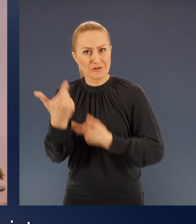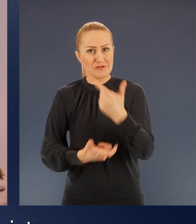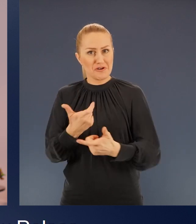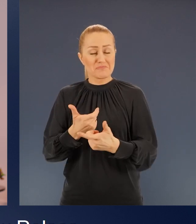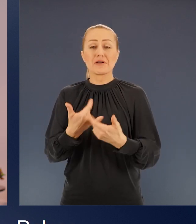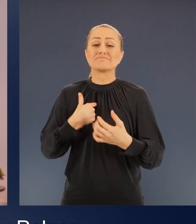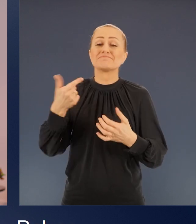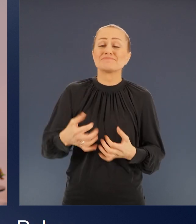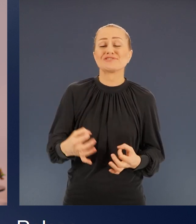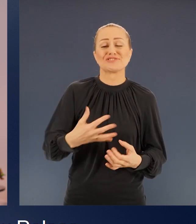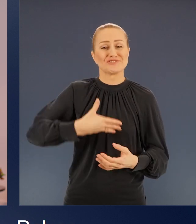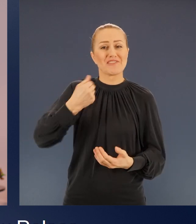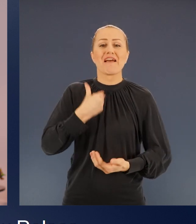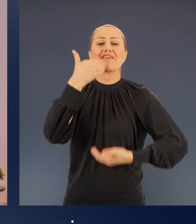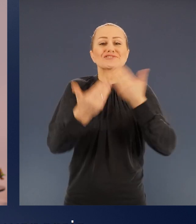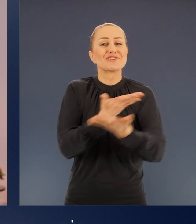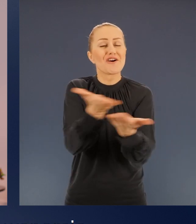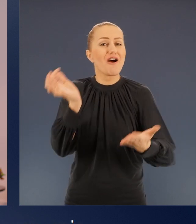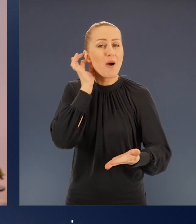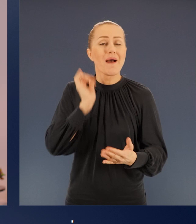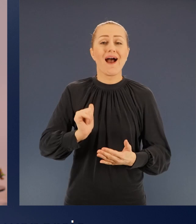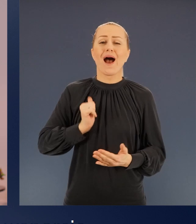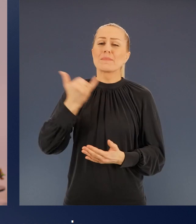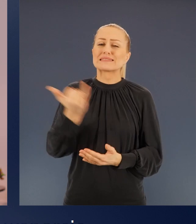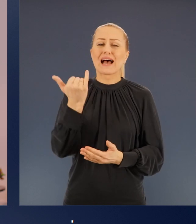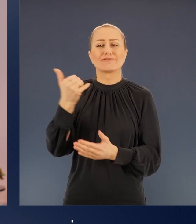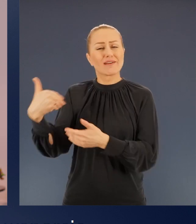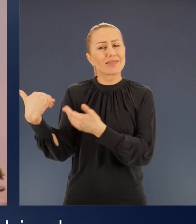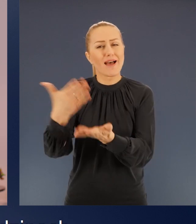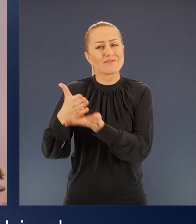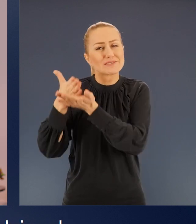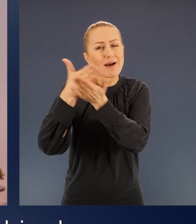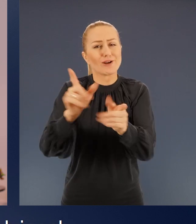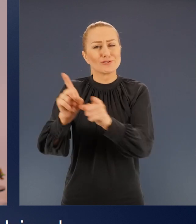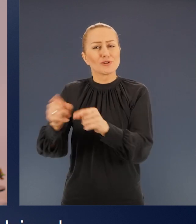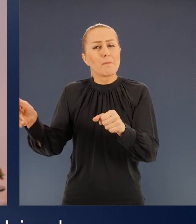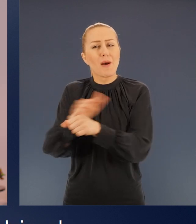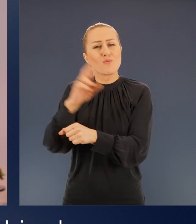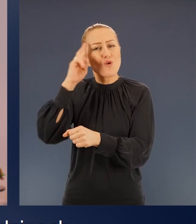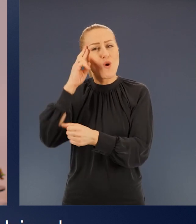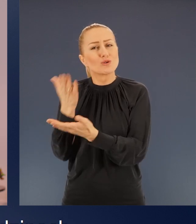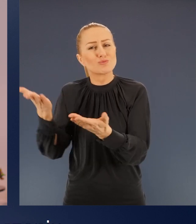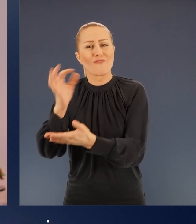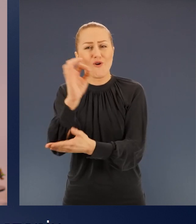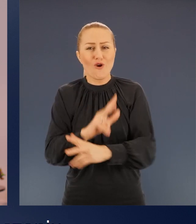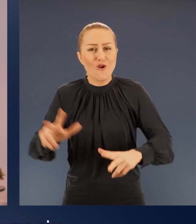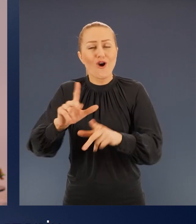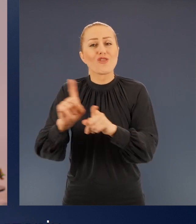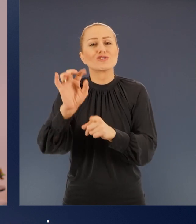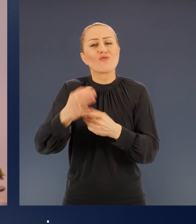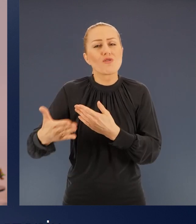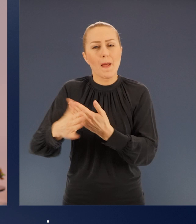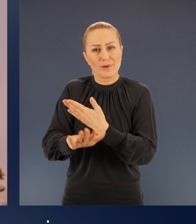święta życzę wszystkim kobietom w Polsce, aby zawsze mogły liczyć na wsparcie i zrozumienie w swoich rodzinach i w swoim